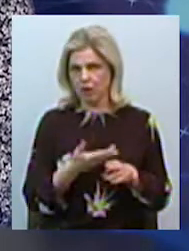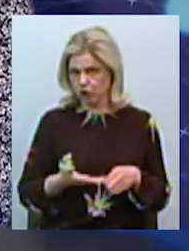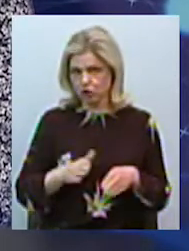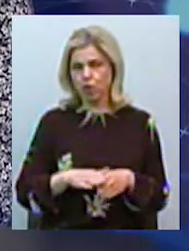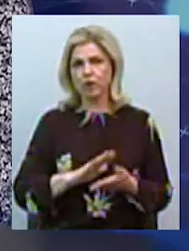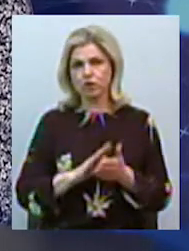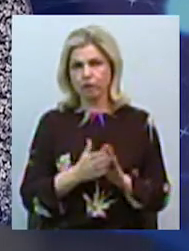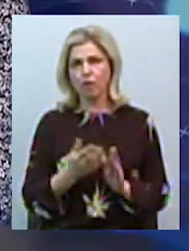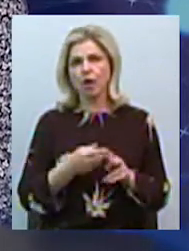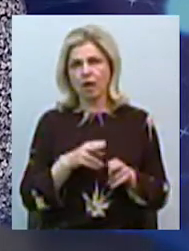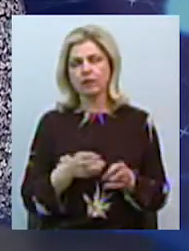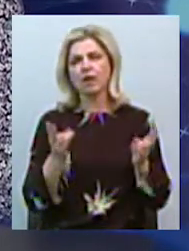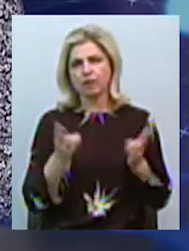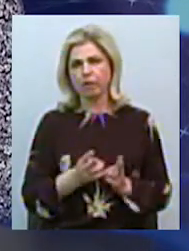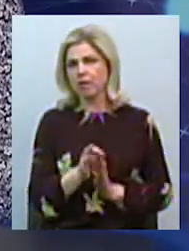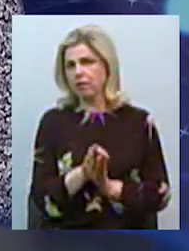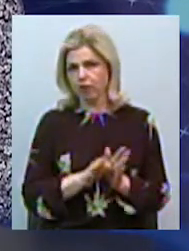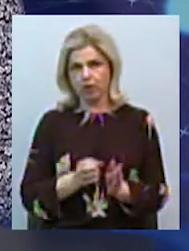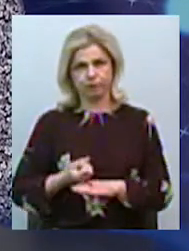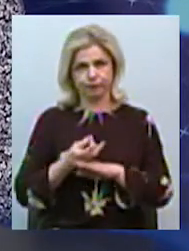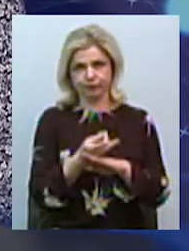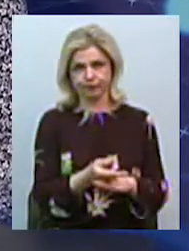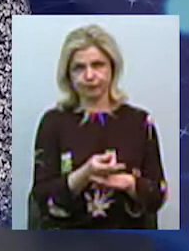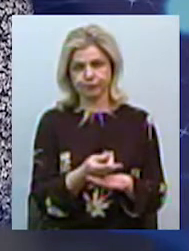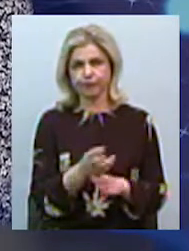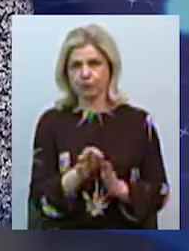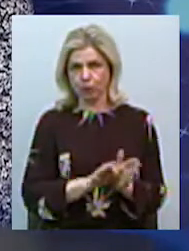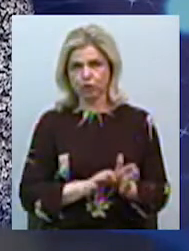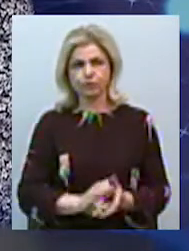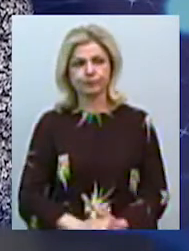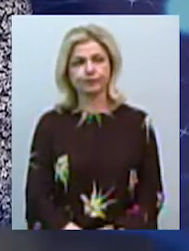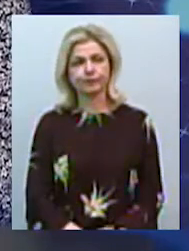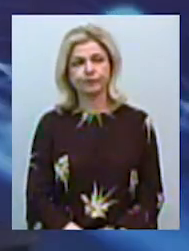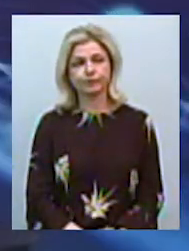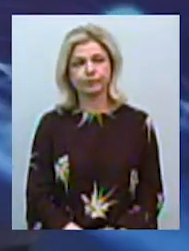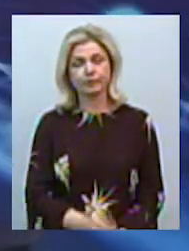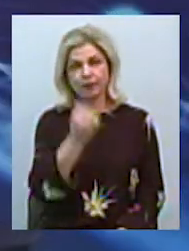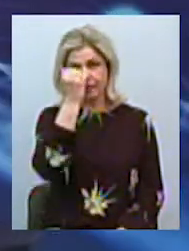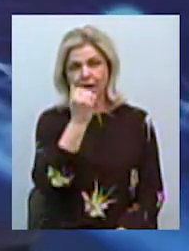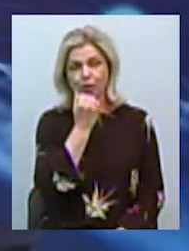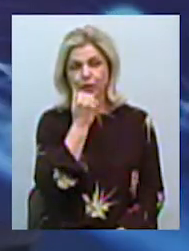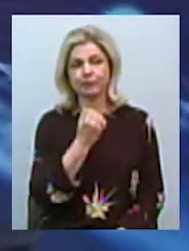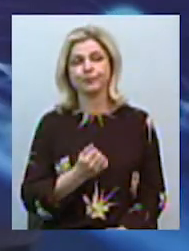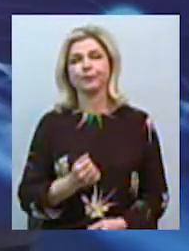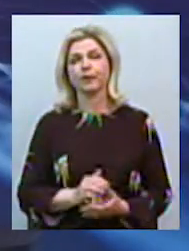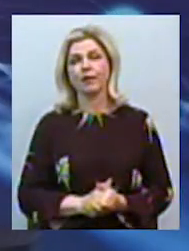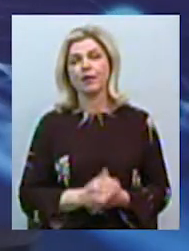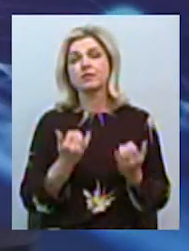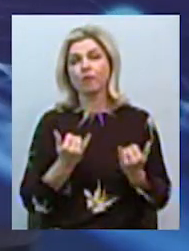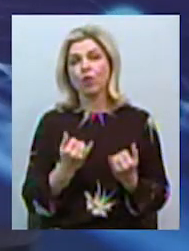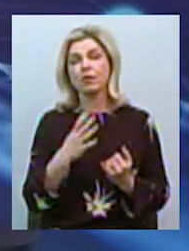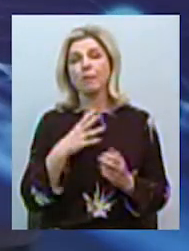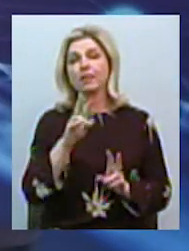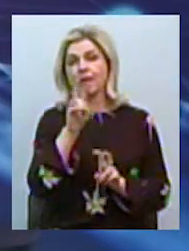состояние при комі, це требує немедленої госпіталізації. Я вам дякую. Сьогодні в студії ми говорили